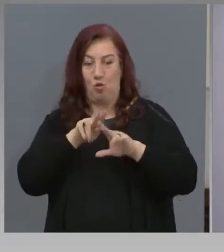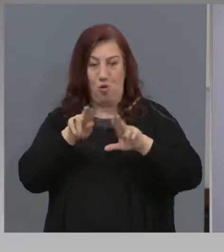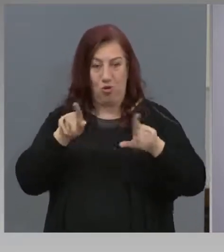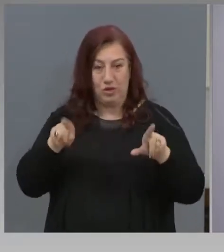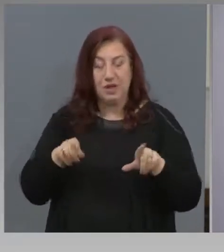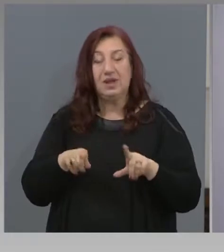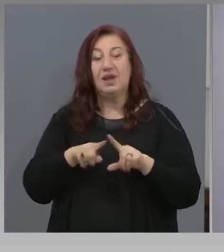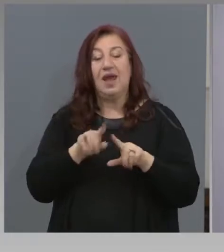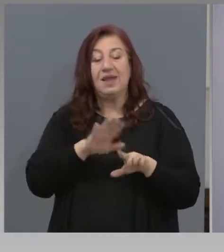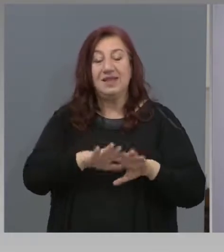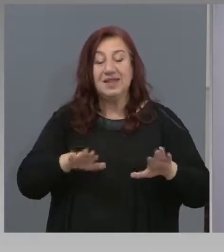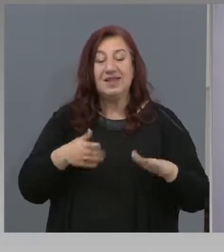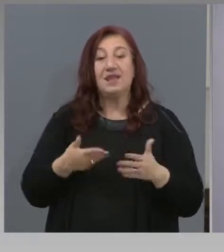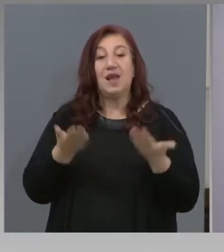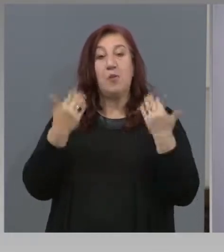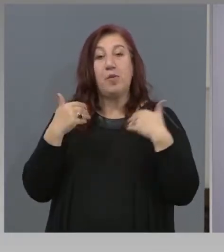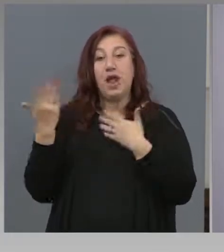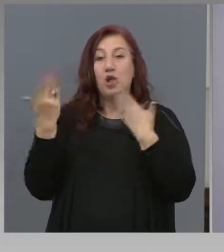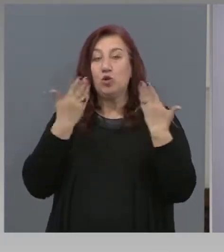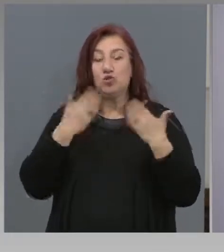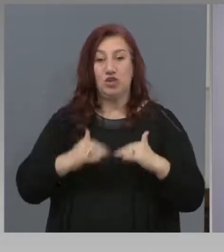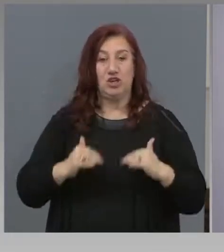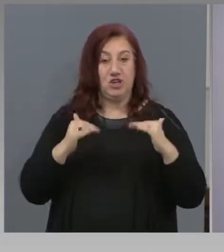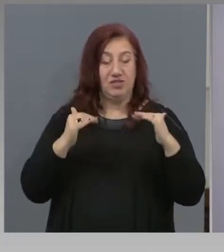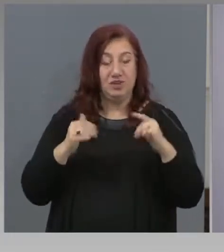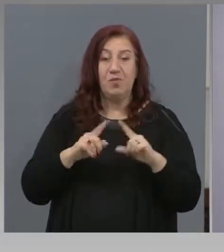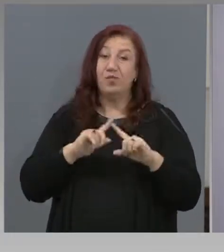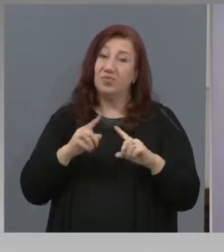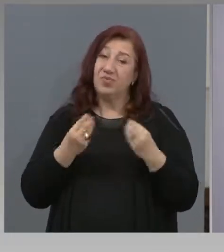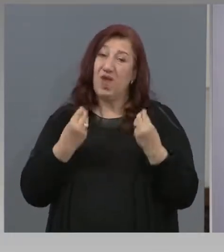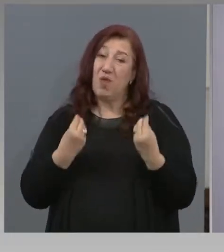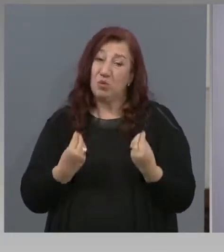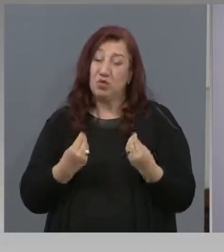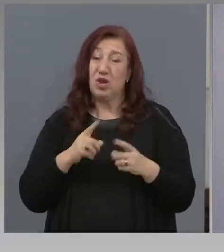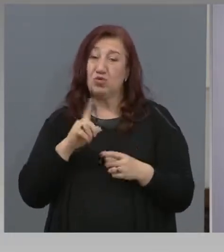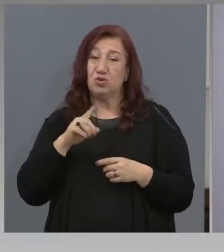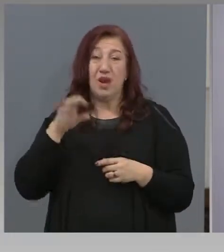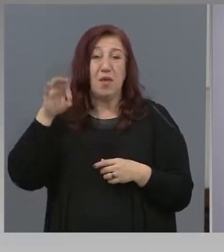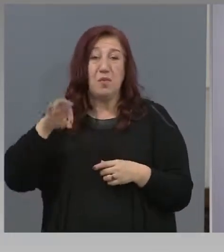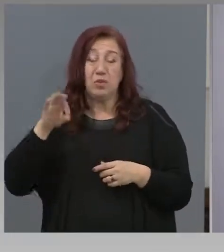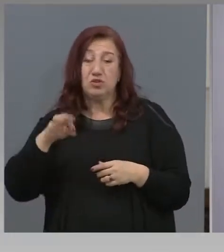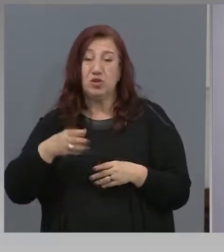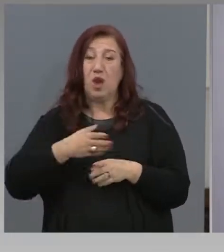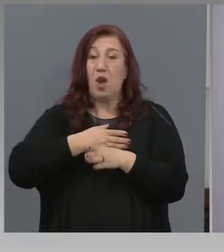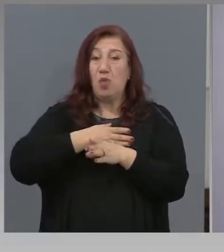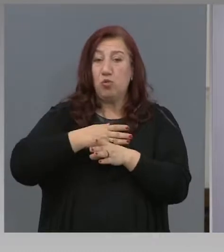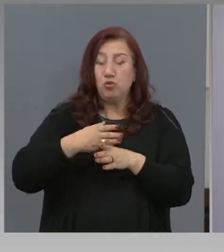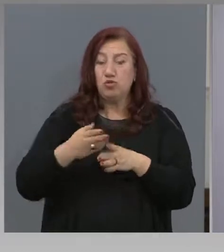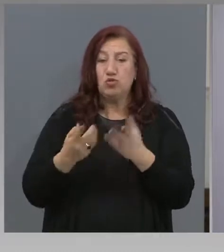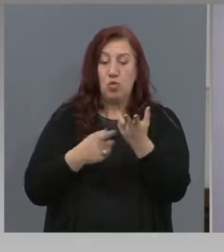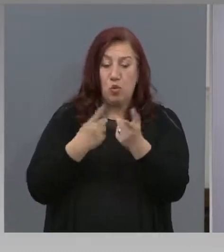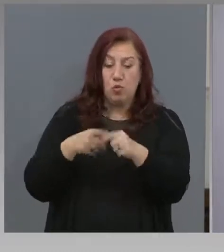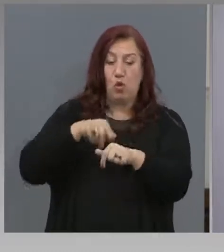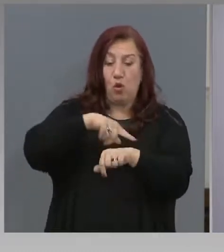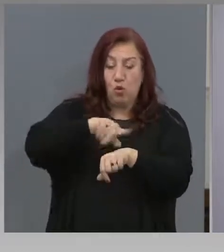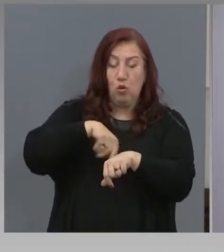предучилищна възраст не е подходящо, не е препоръчително, продължителното, многочасово